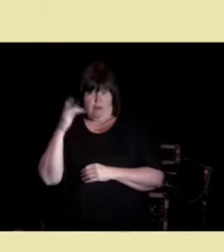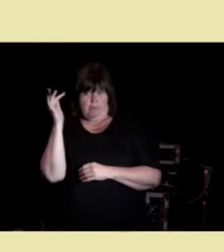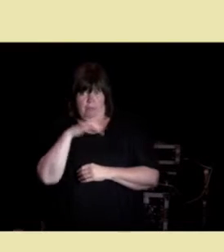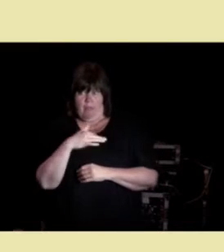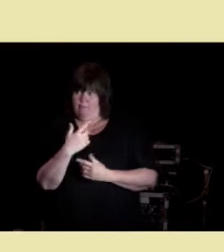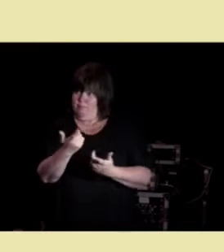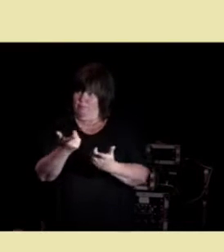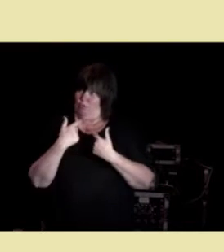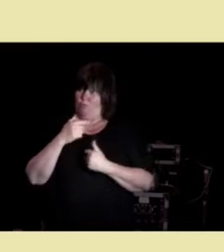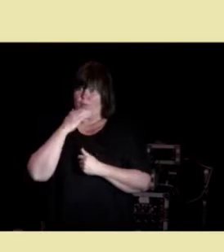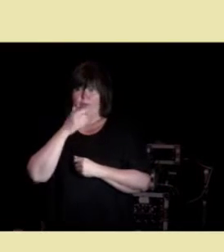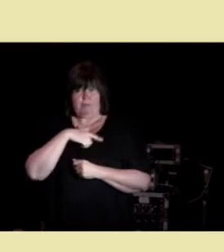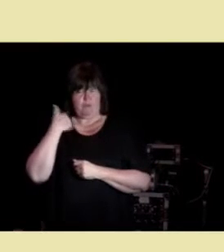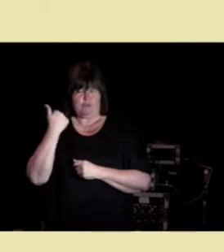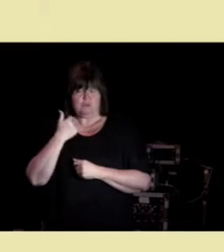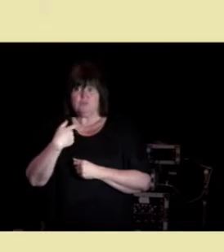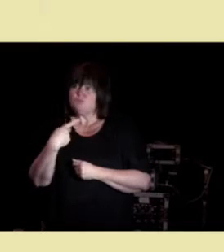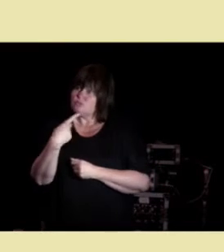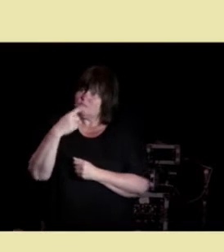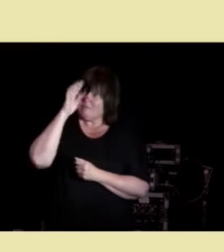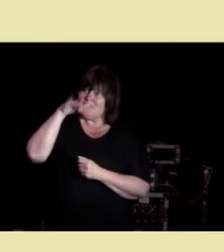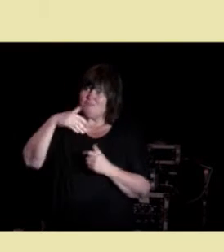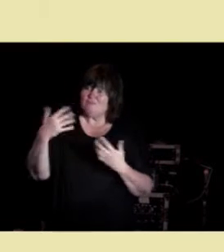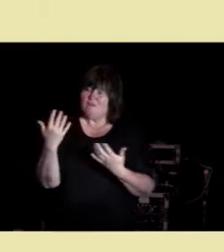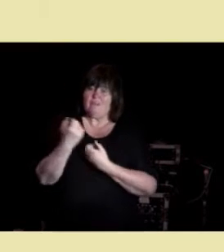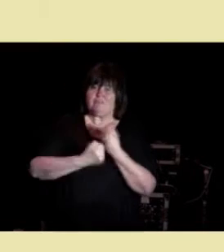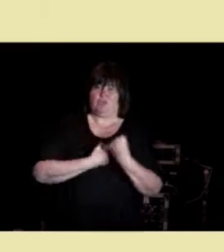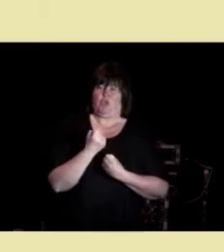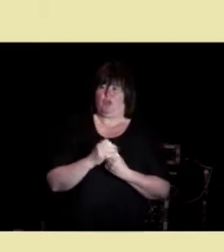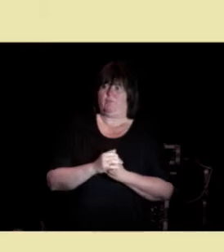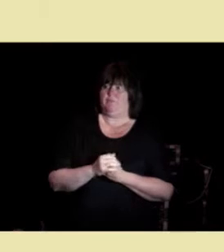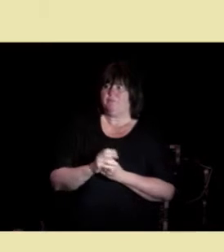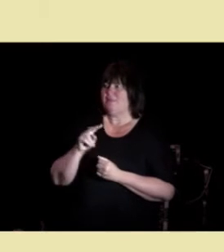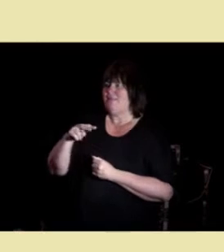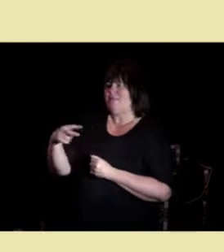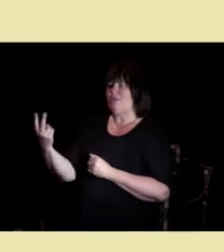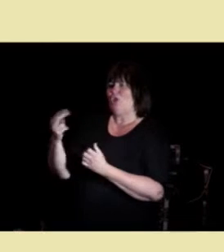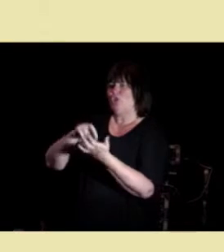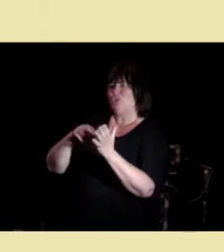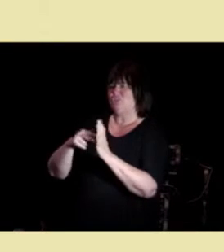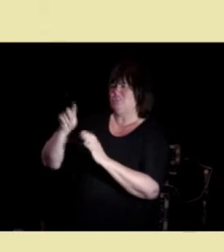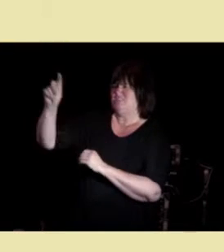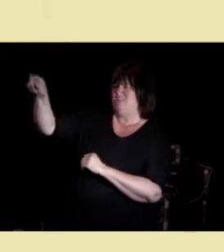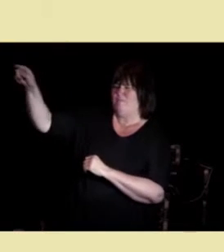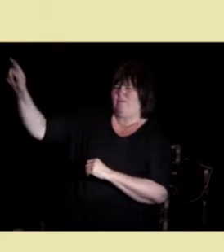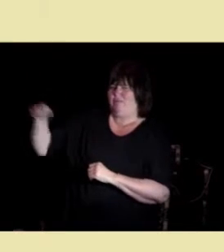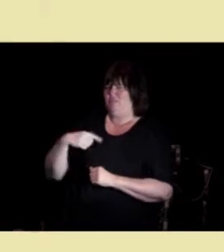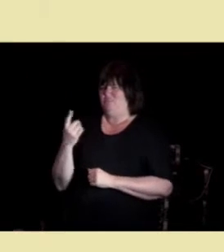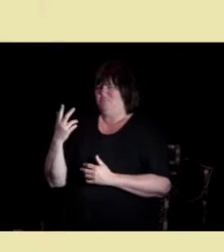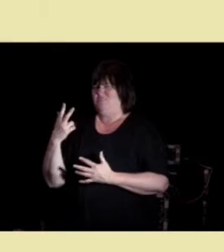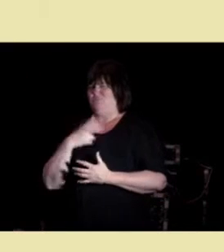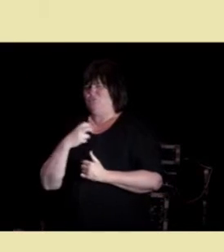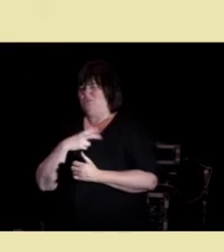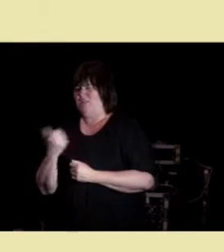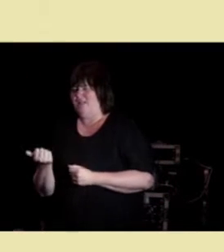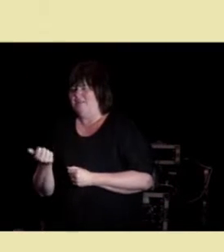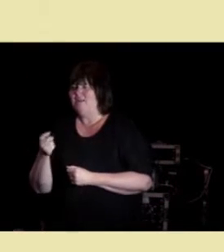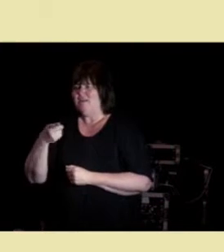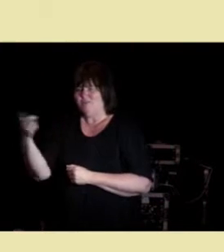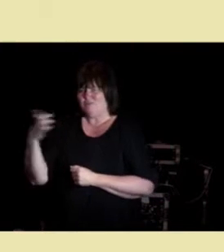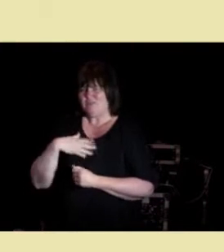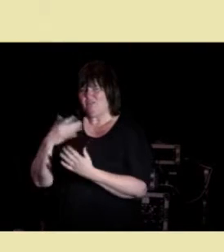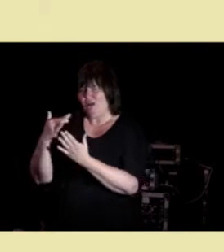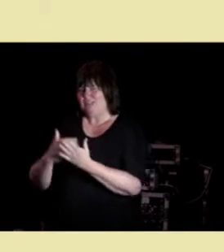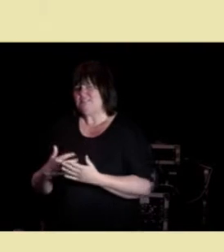snakk med oss. Så skal vi finne ut hva vi skal gjøre.» De andre systemene syntes det var superfrustrerende, for de ville ha liste på hva vi kunne gjøre.